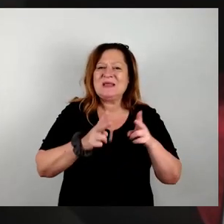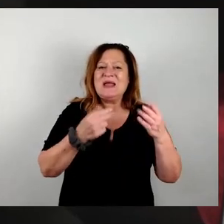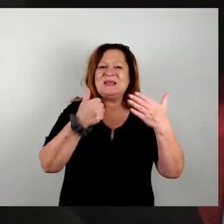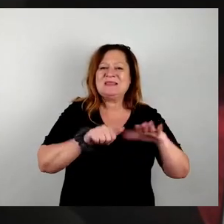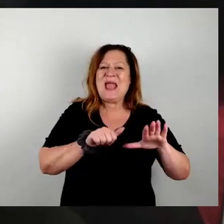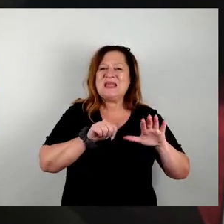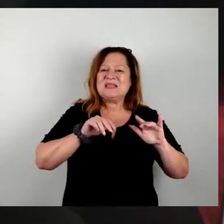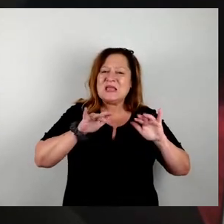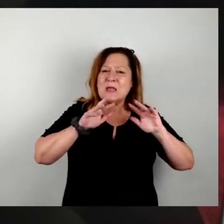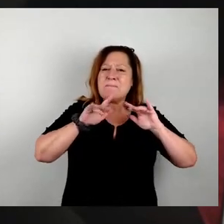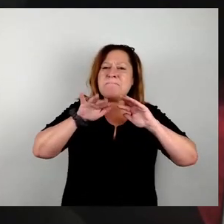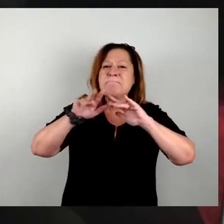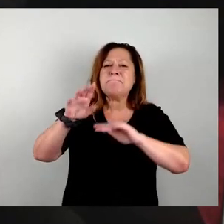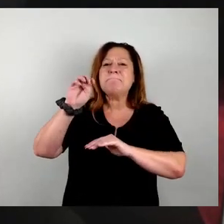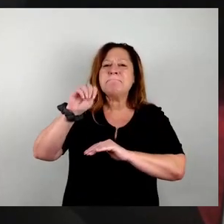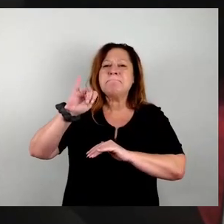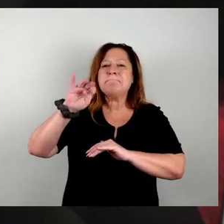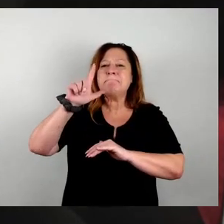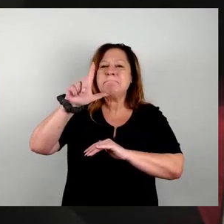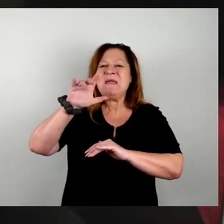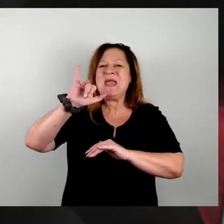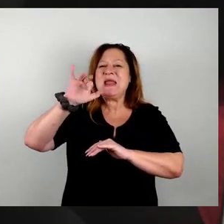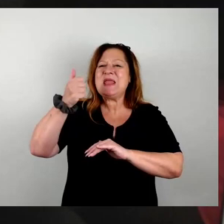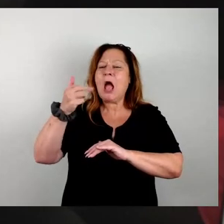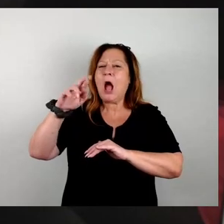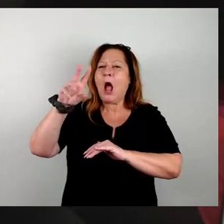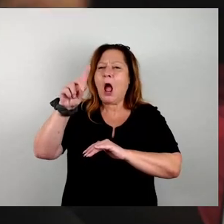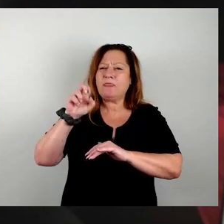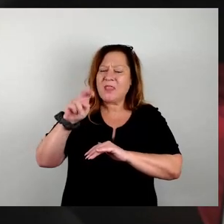das ist ein Haufen Geld, wirklich, das ist eine sehr große Menge Geld,